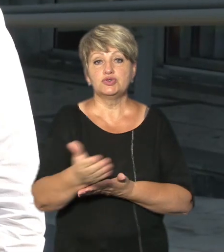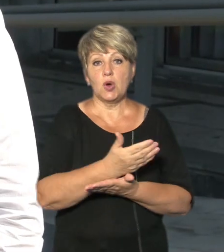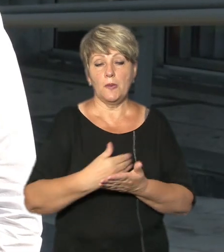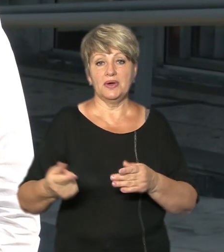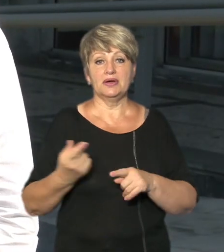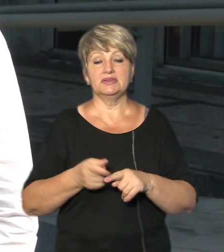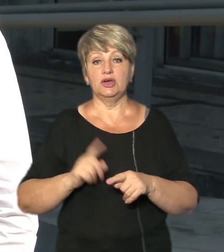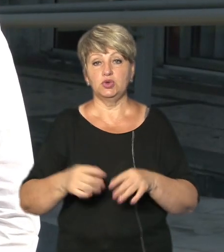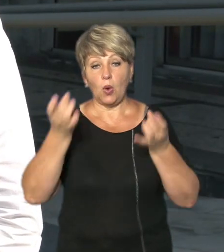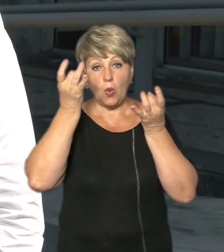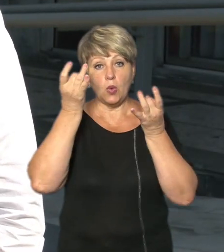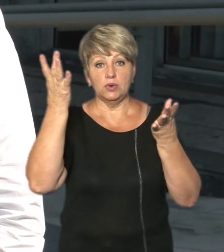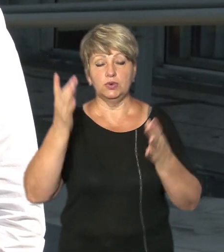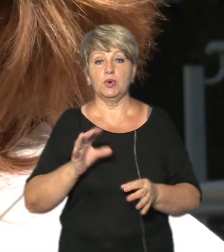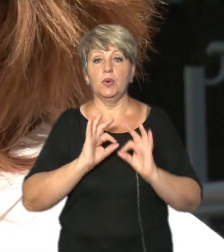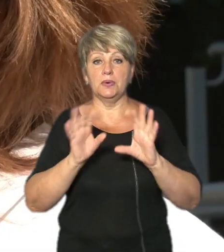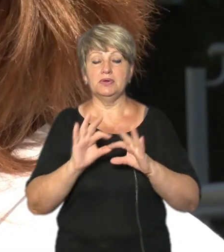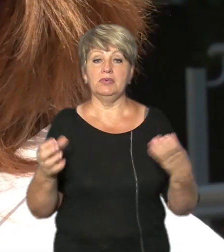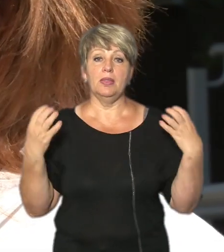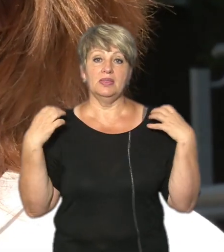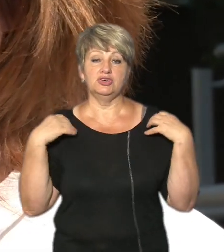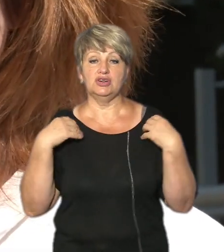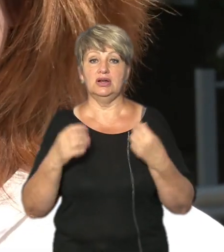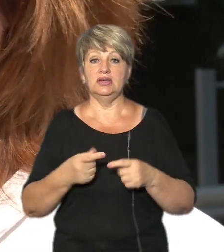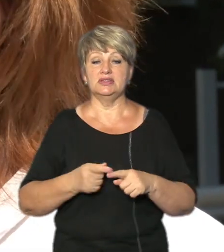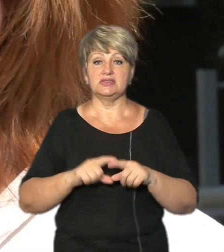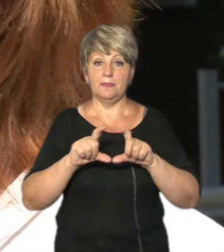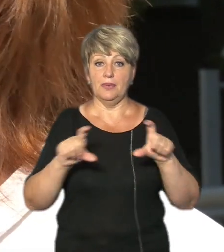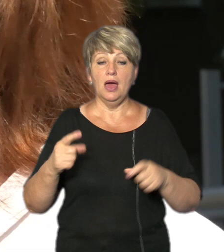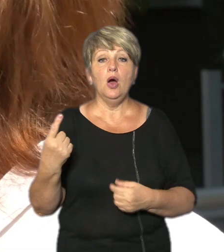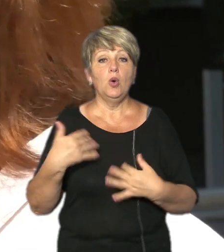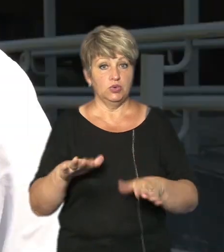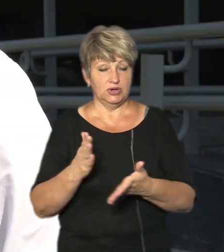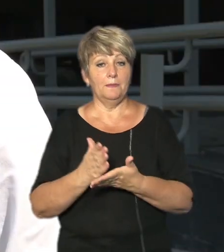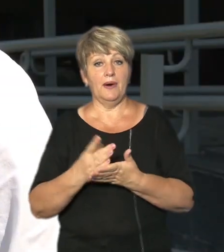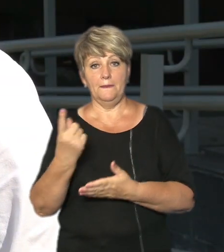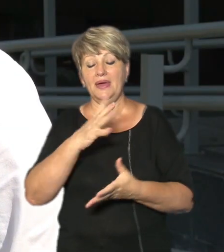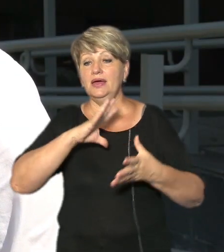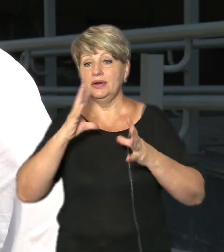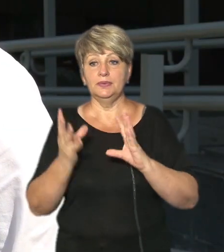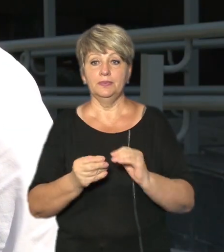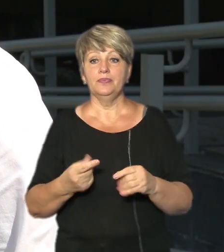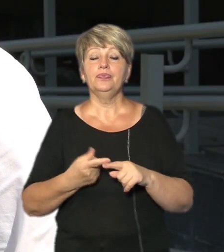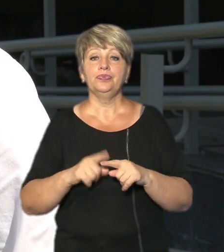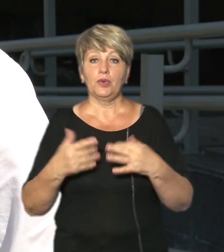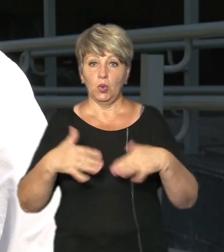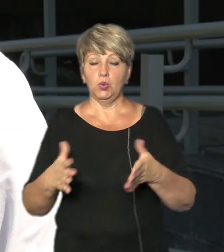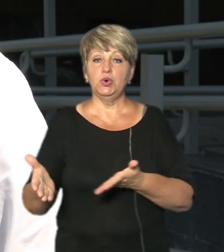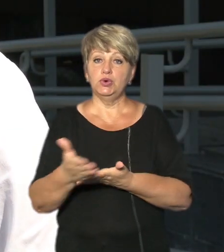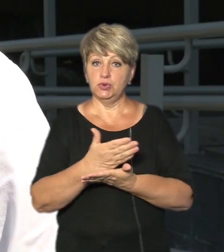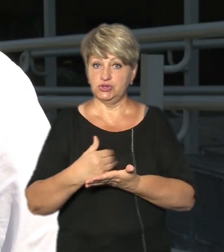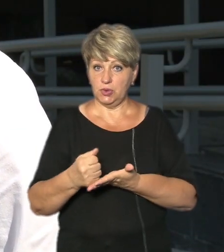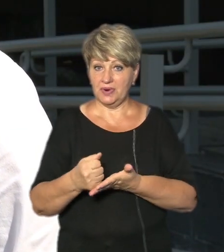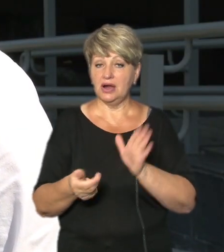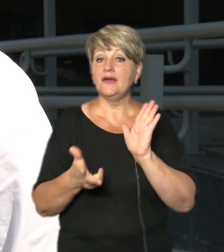начальниця відділу організації виробництва Валентина Сокірко І вже мають перші результати Вже зібрано 8%